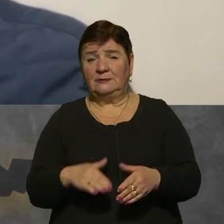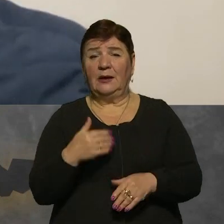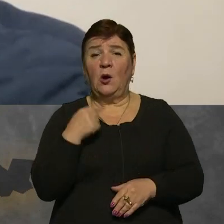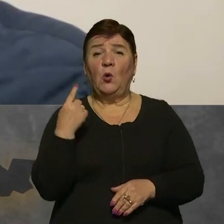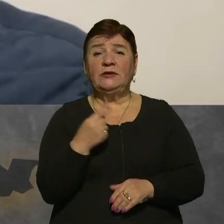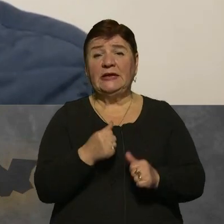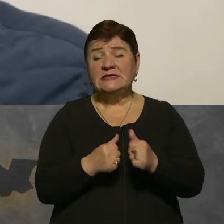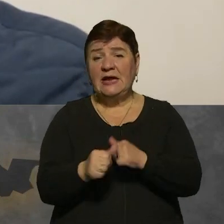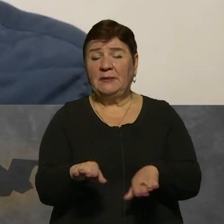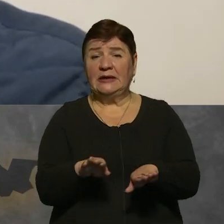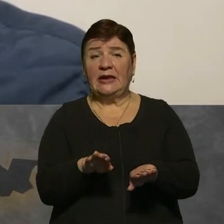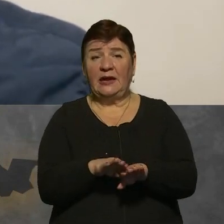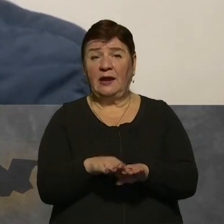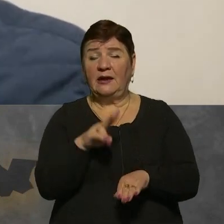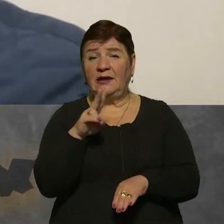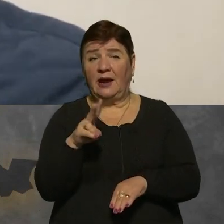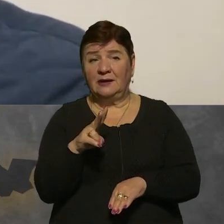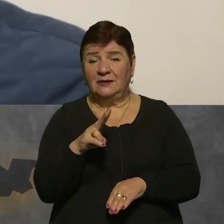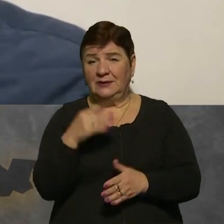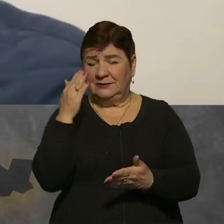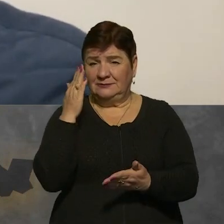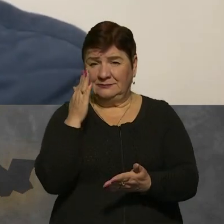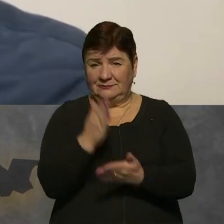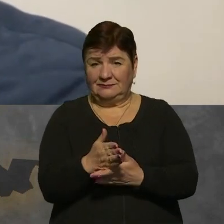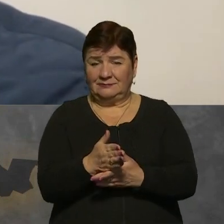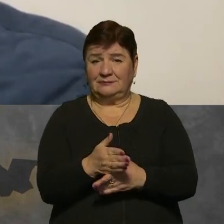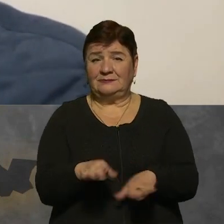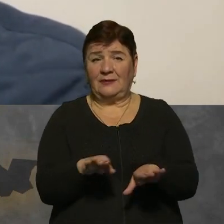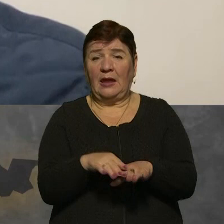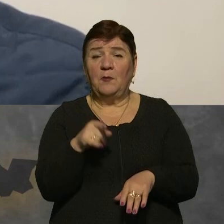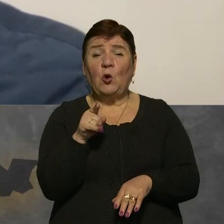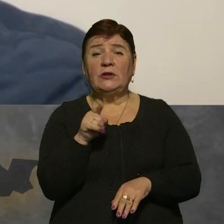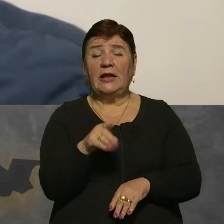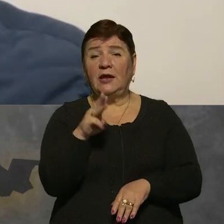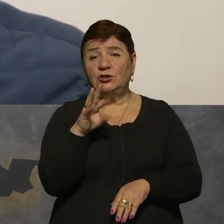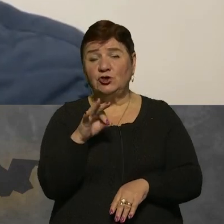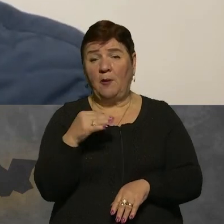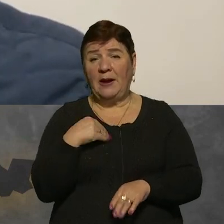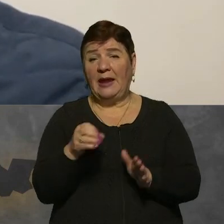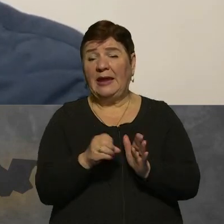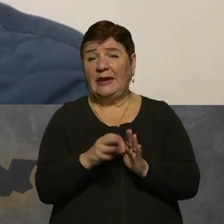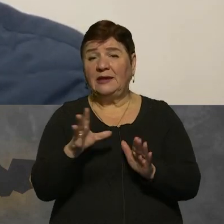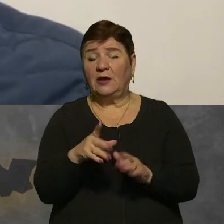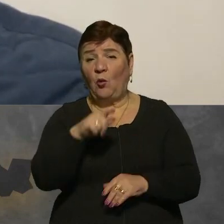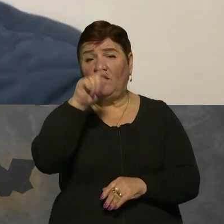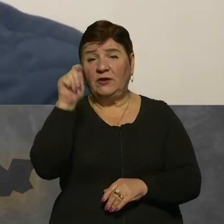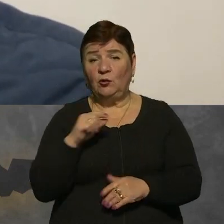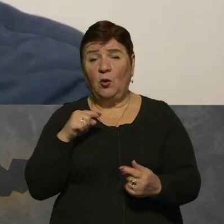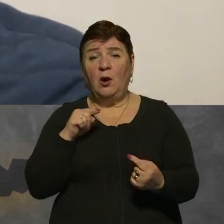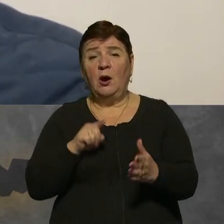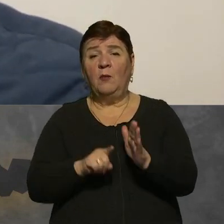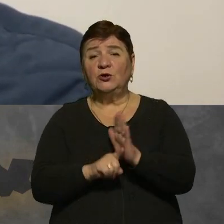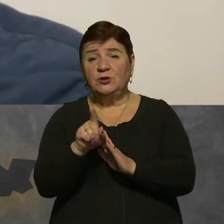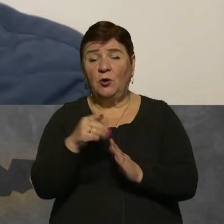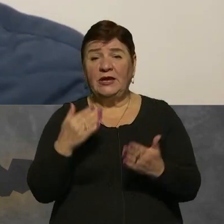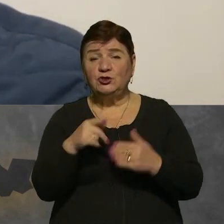один з самих таких топорних, прямих меседжів, це про те, що ми ядерну війну почнемо, якщо Україна не